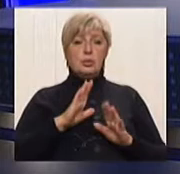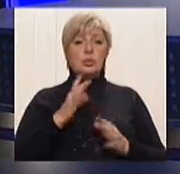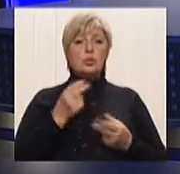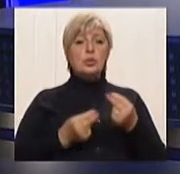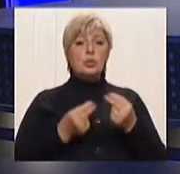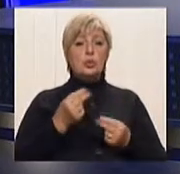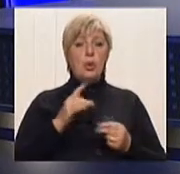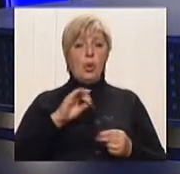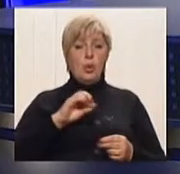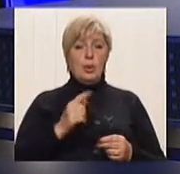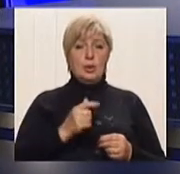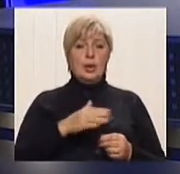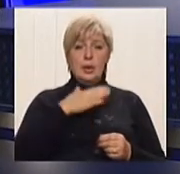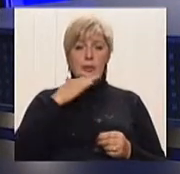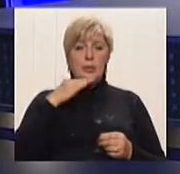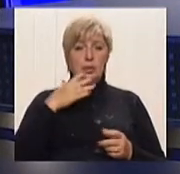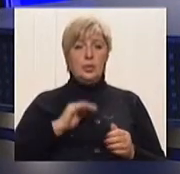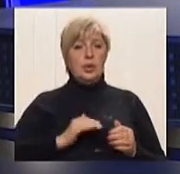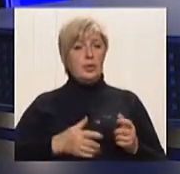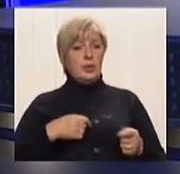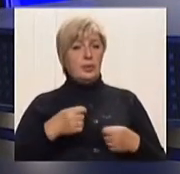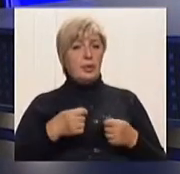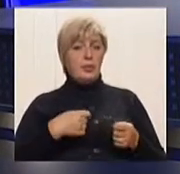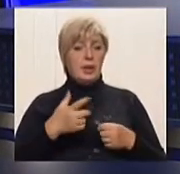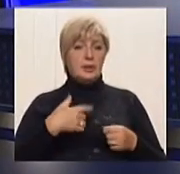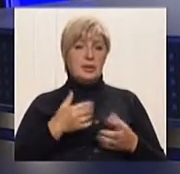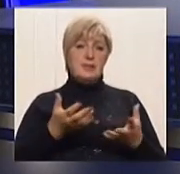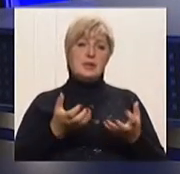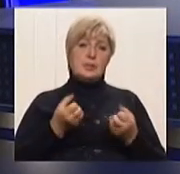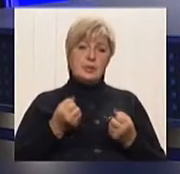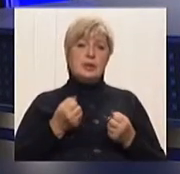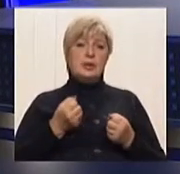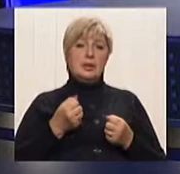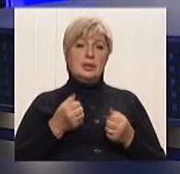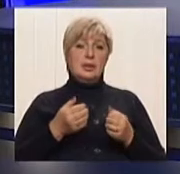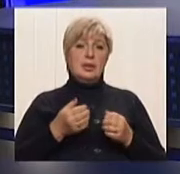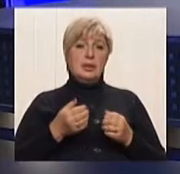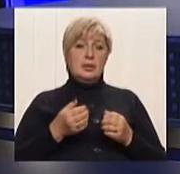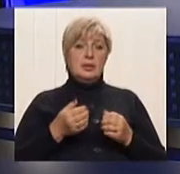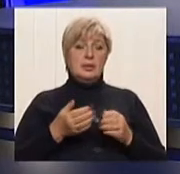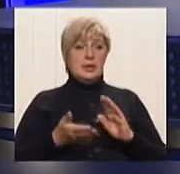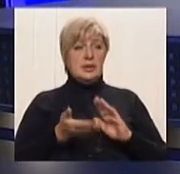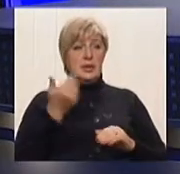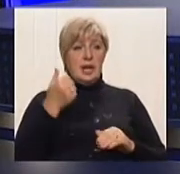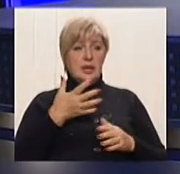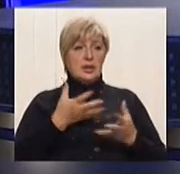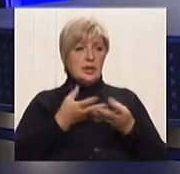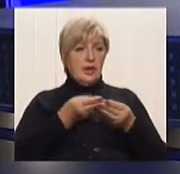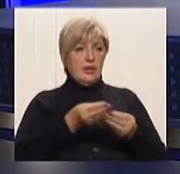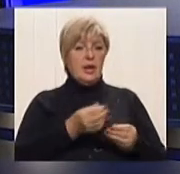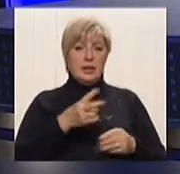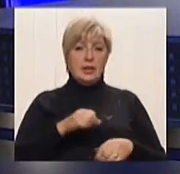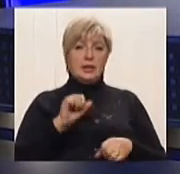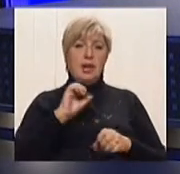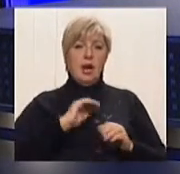плані, що багато підприємців розприніли, скажімо так, снятие давлення на бізнес контролерів,